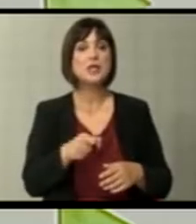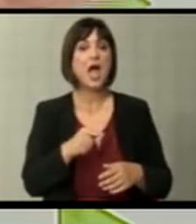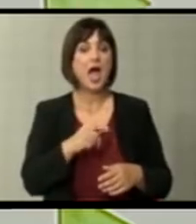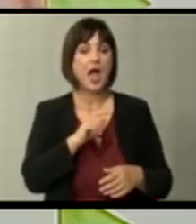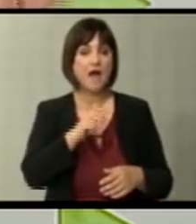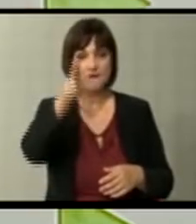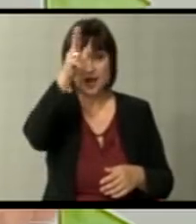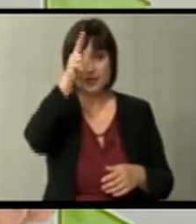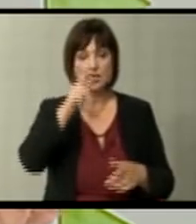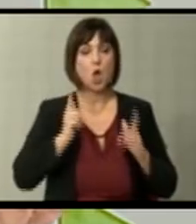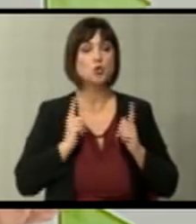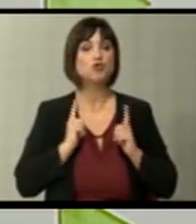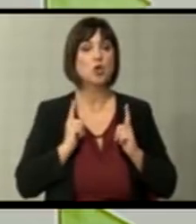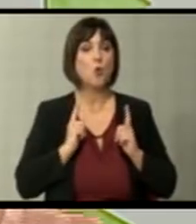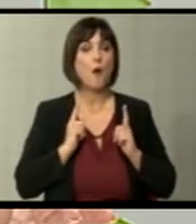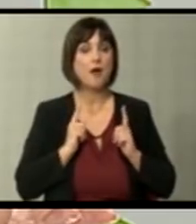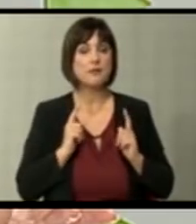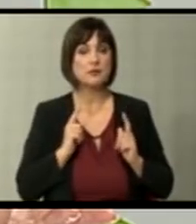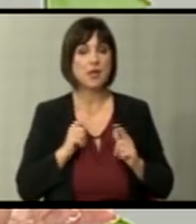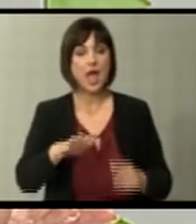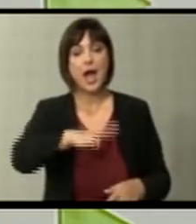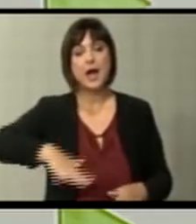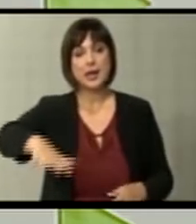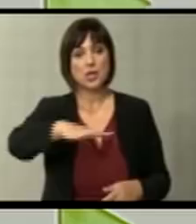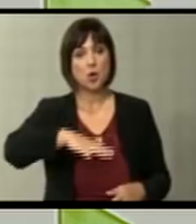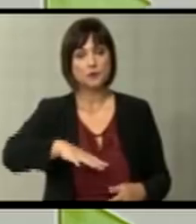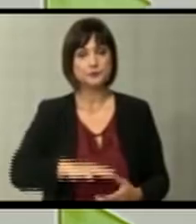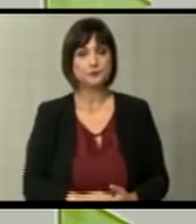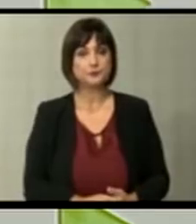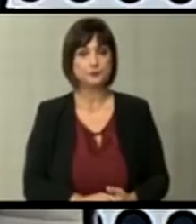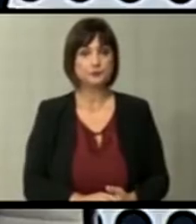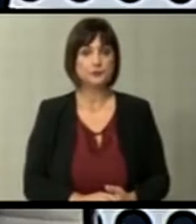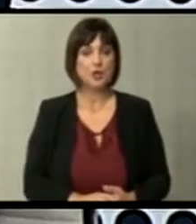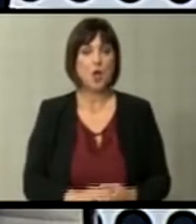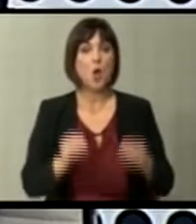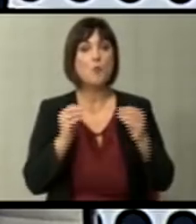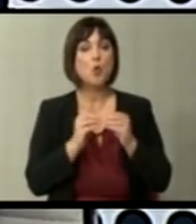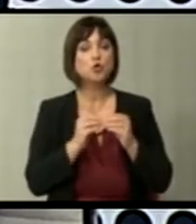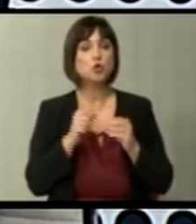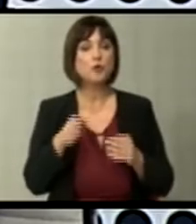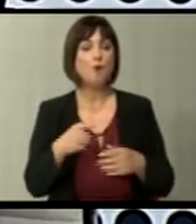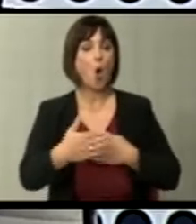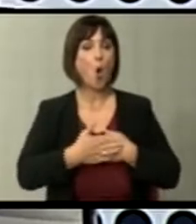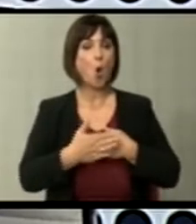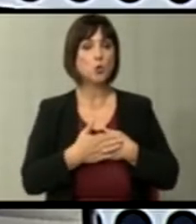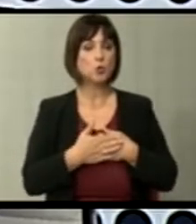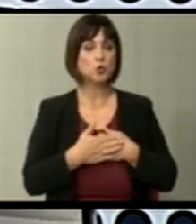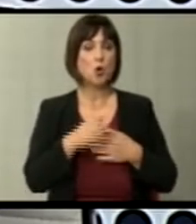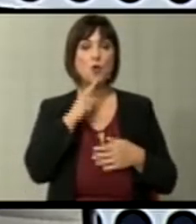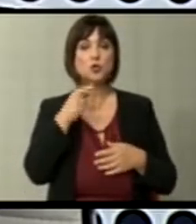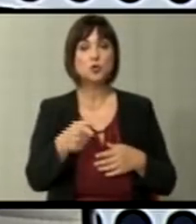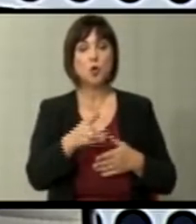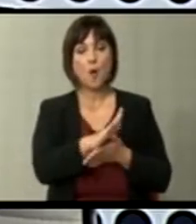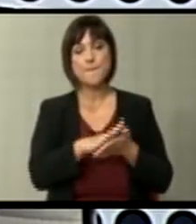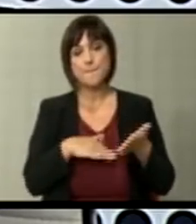и очекувањата на регионот како таков. Бучковски во однос на тоа што го